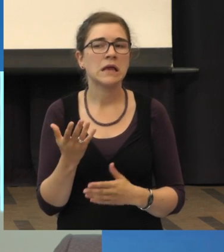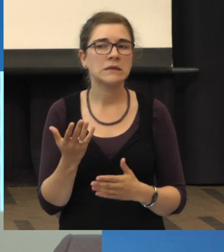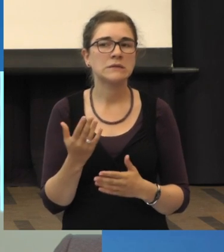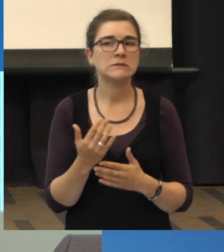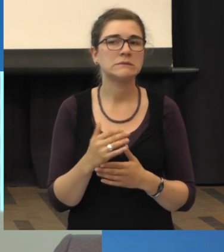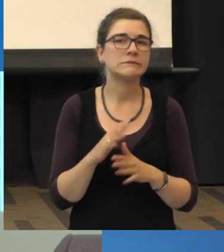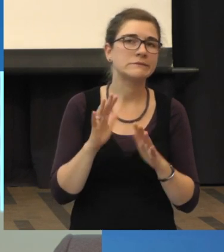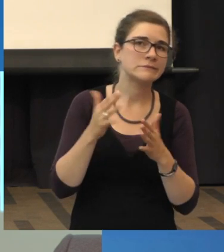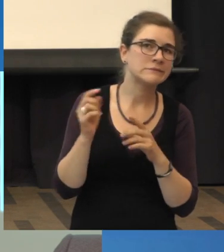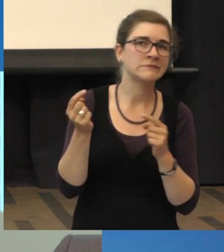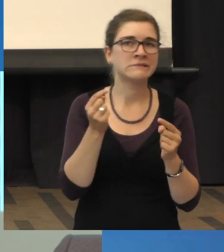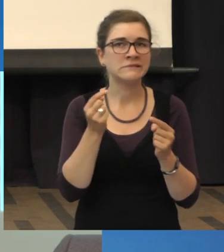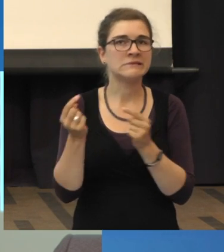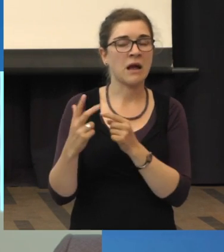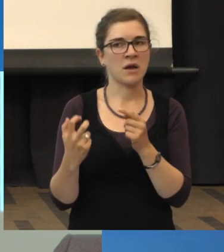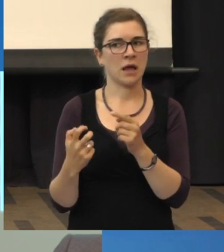diskutieren.